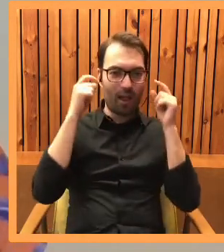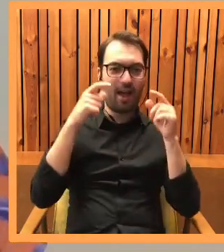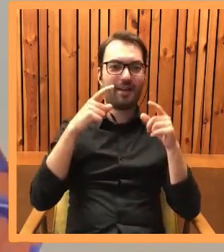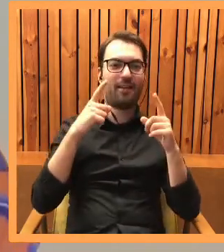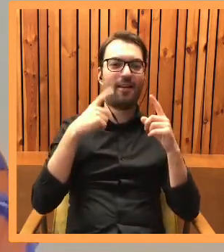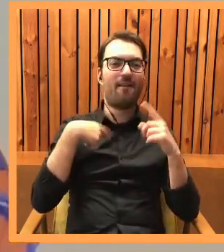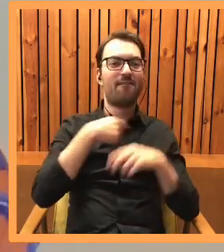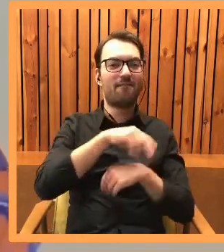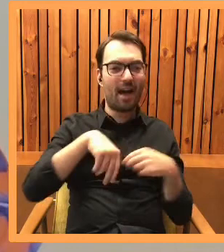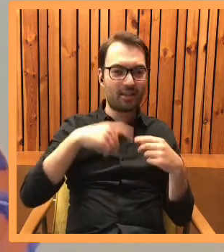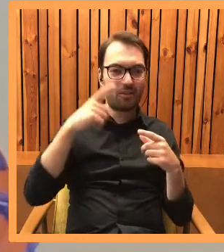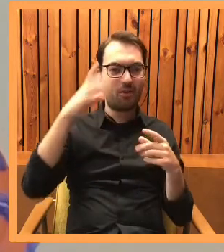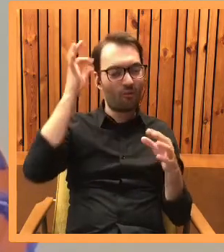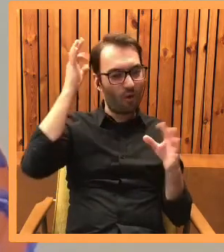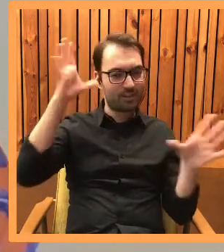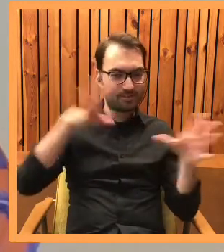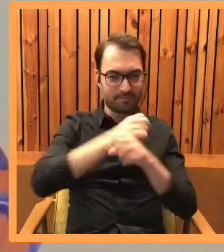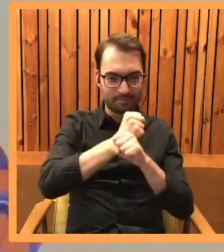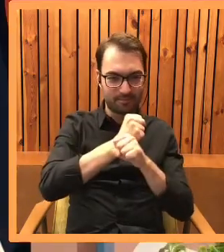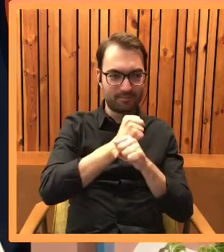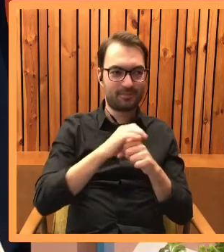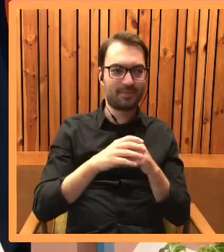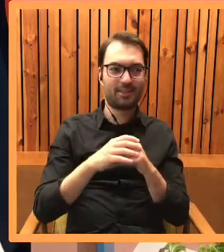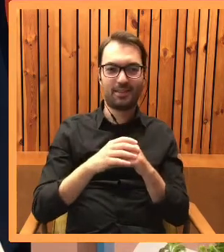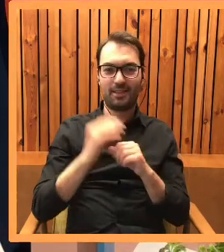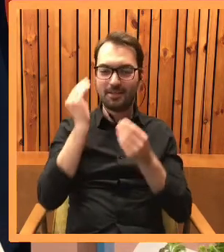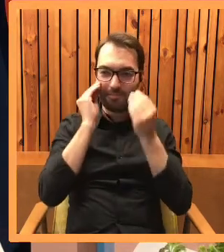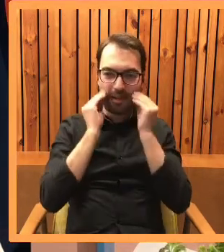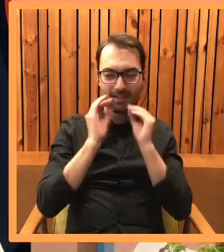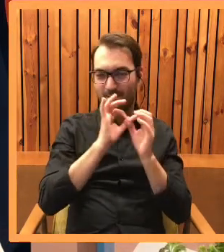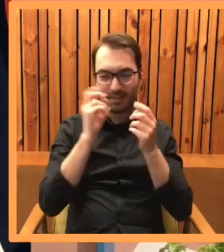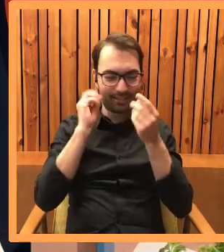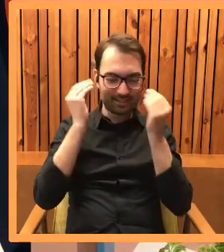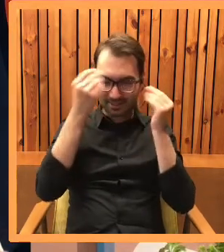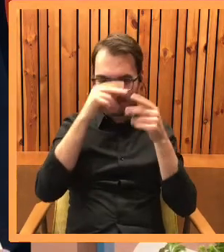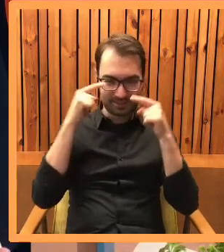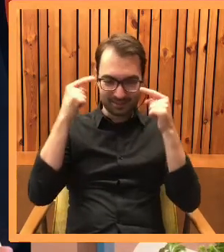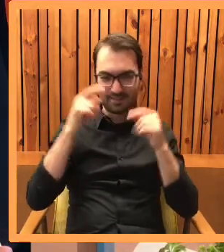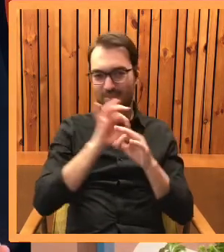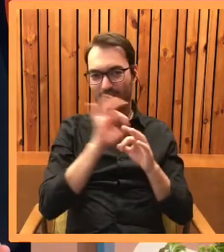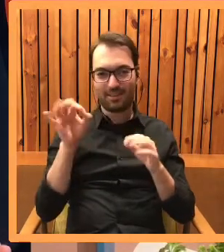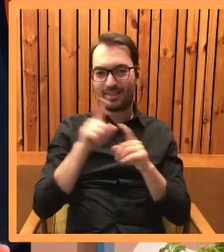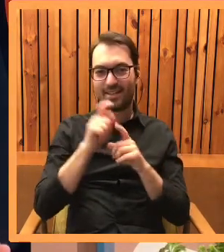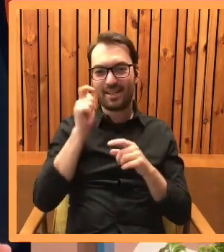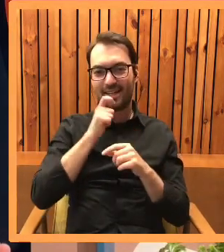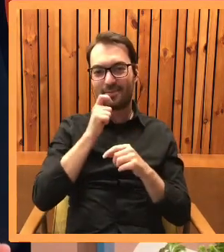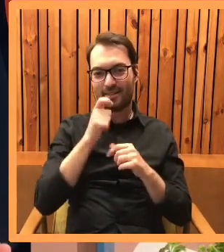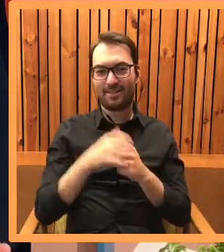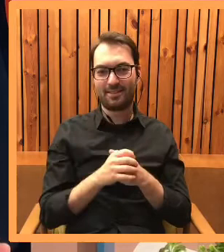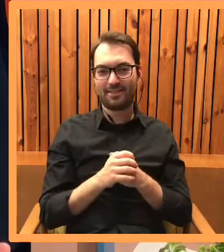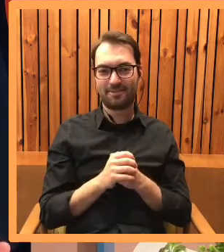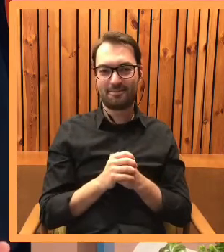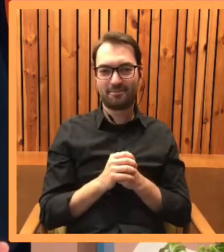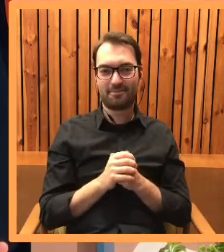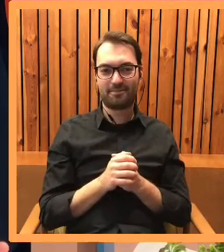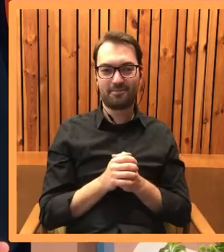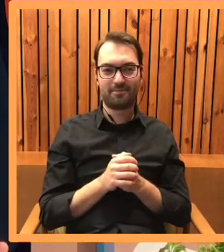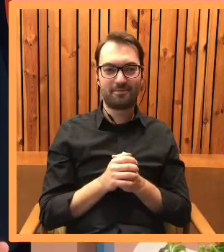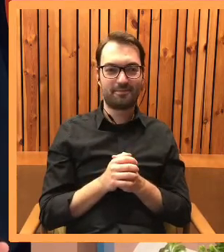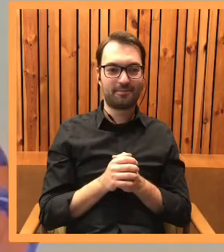w fartuchu, włosy mam często związane. Charakteryzacje specjalne, teraz mi powiesz jeszcze. Będzie tak, wiesz, jak kryminalna zagadka to rozwiązanie.